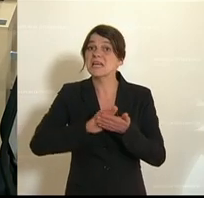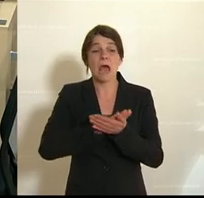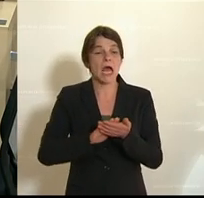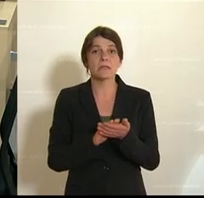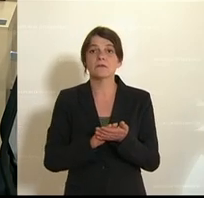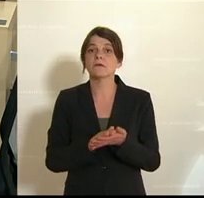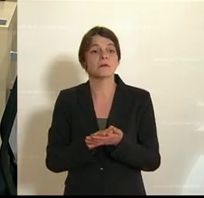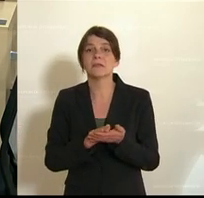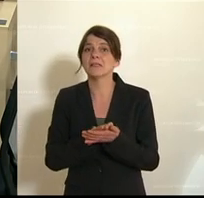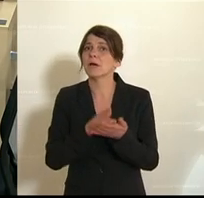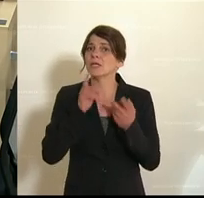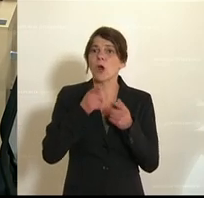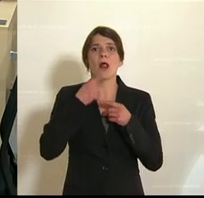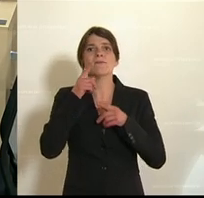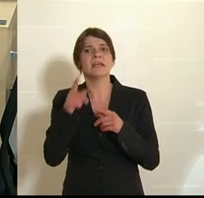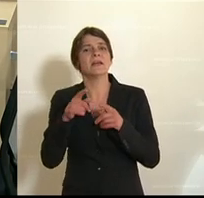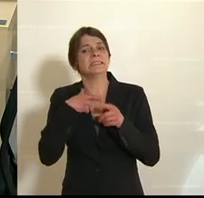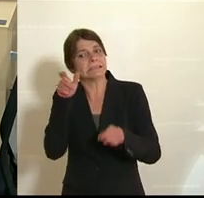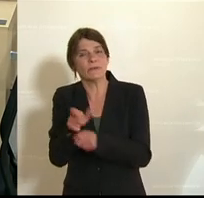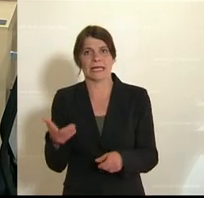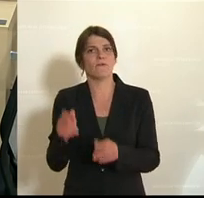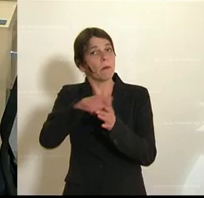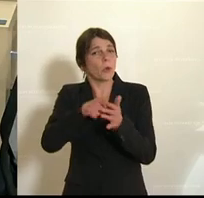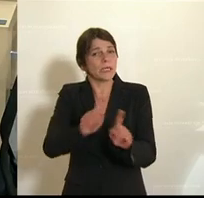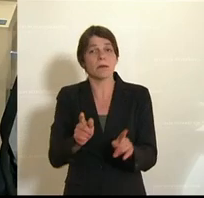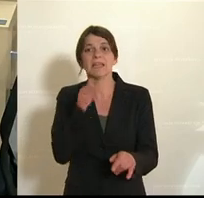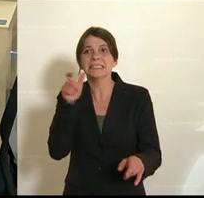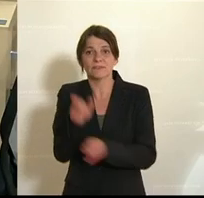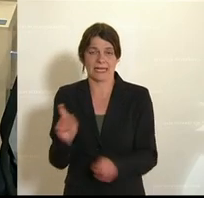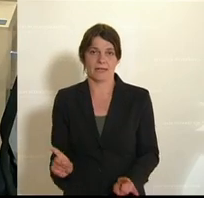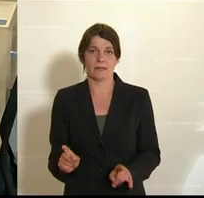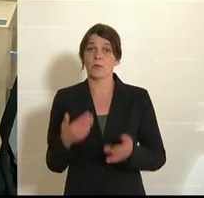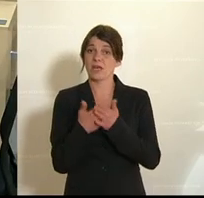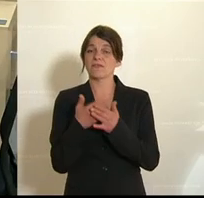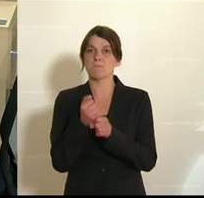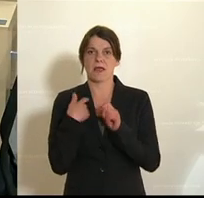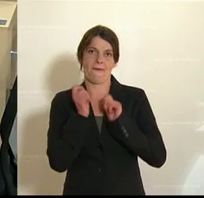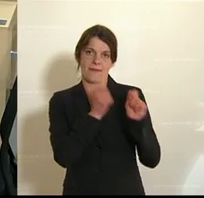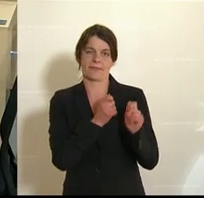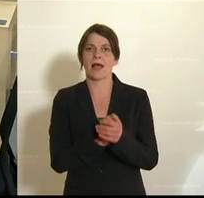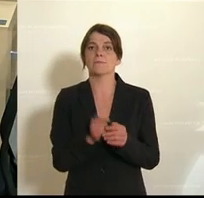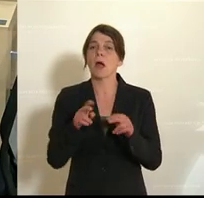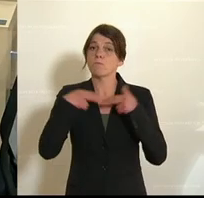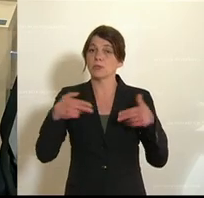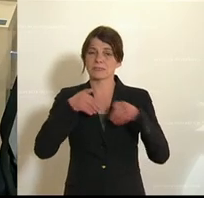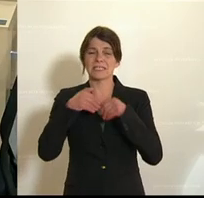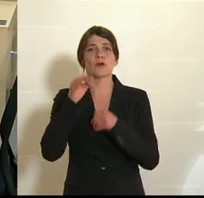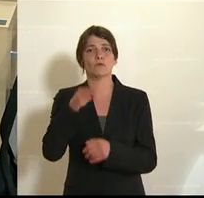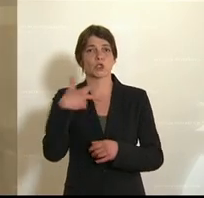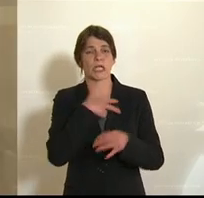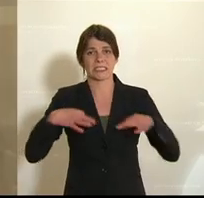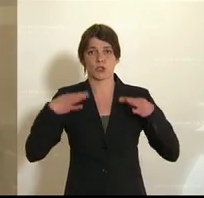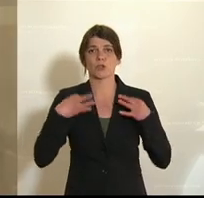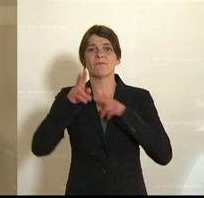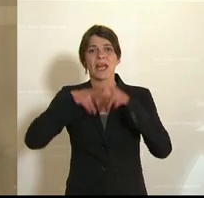soll es verboten werden, aber es soll kein Zwang mehr ausgeübt werden. Und aus genau diesem Grund stelle ich den Antrag. Der Bundesminister für Soziales,